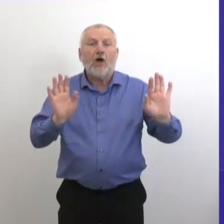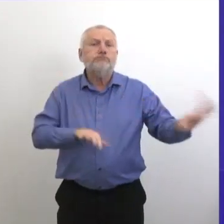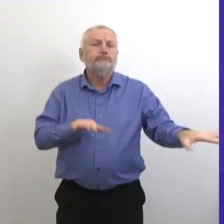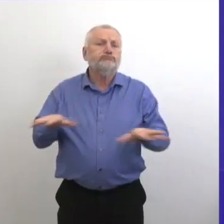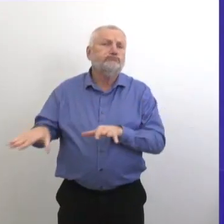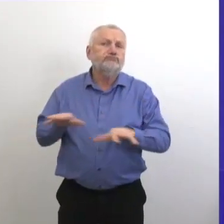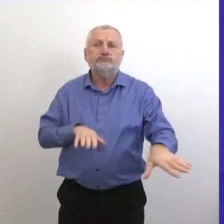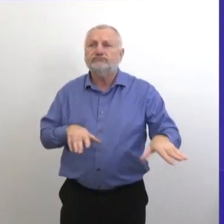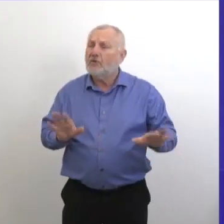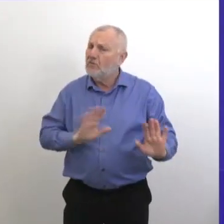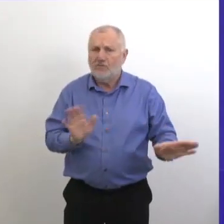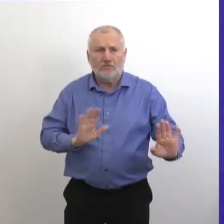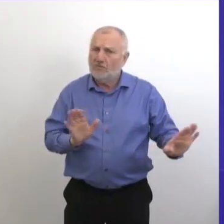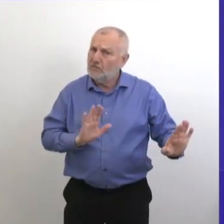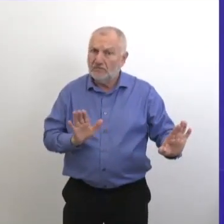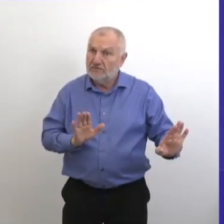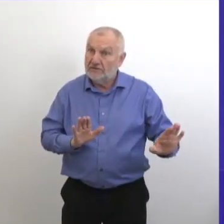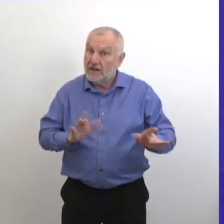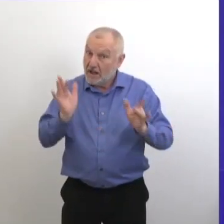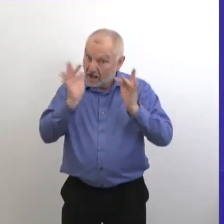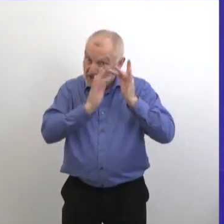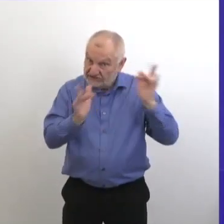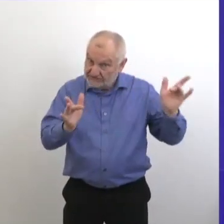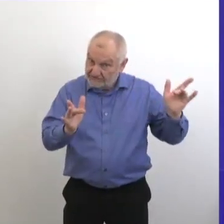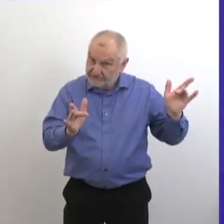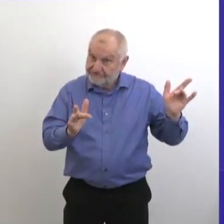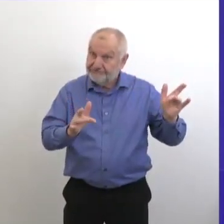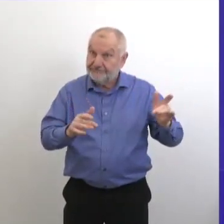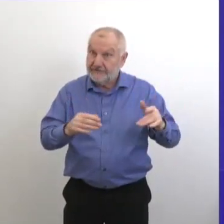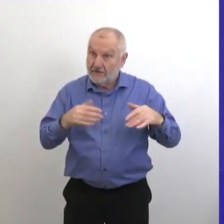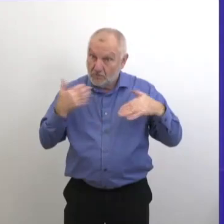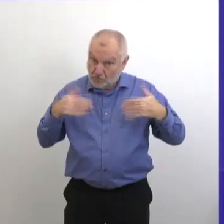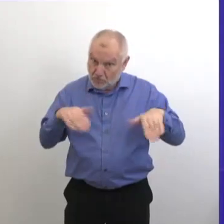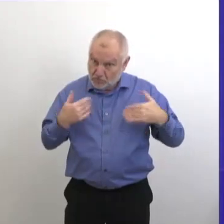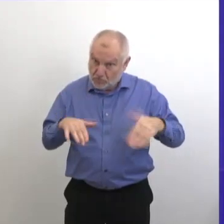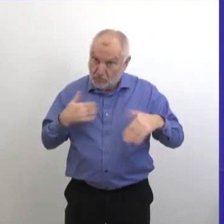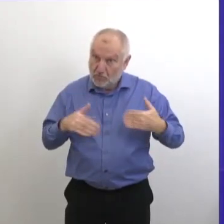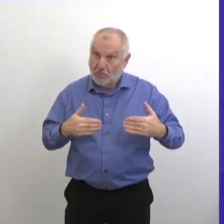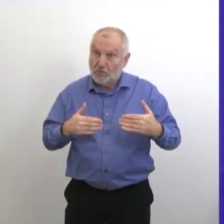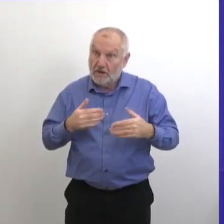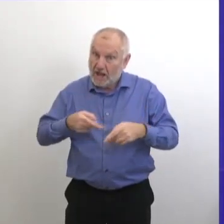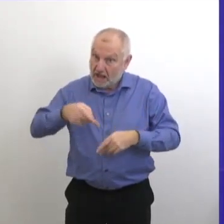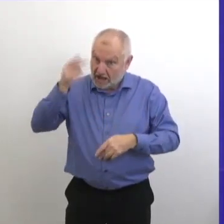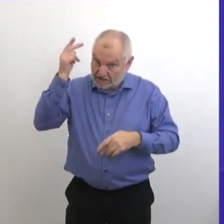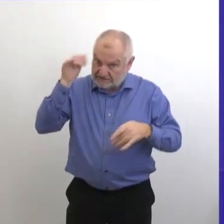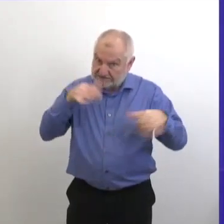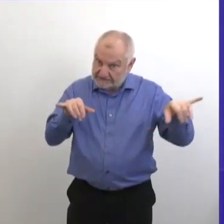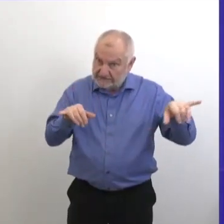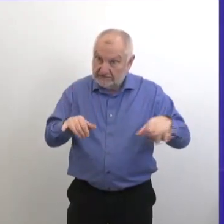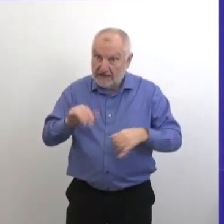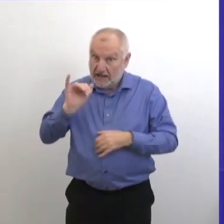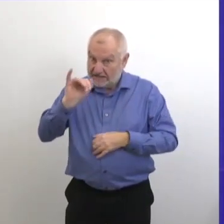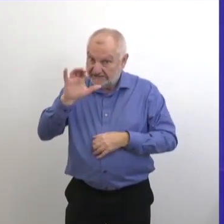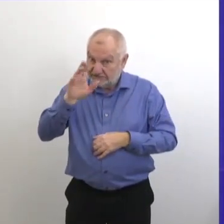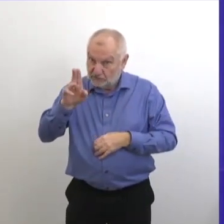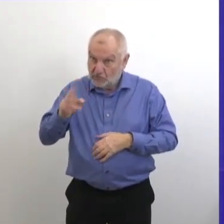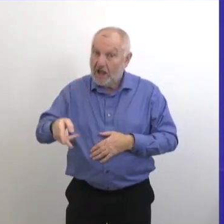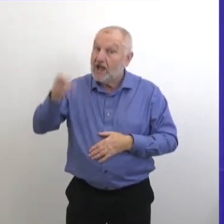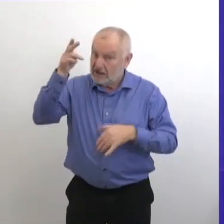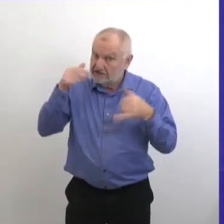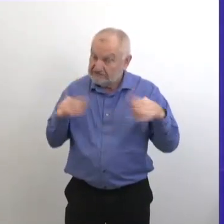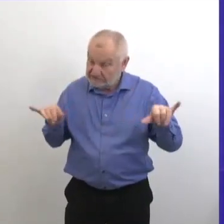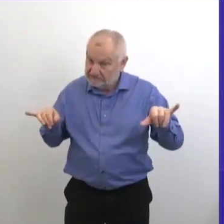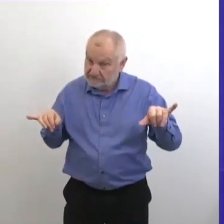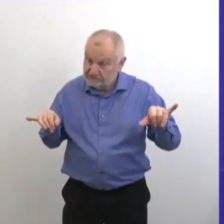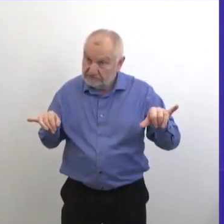de présence dans les soins intensifs sont beaucoup plus élevés que ce que l'on veut. Et malheureusement, ça augmente à une